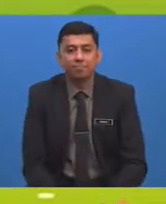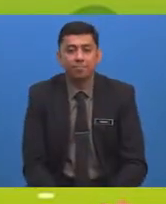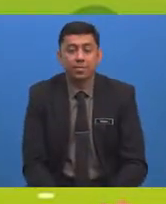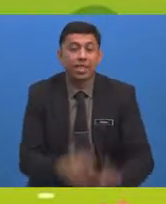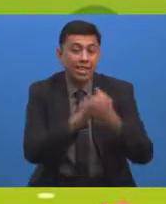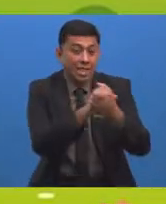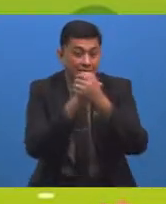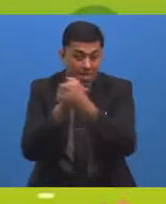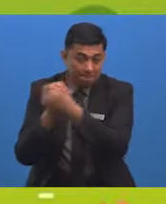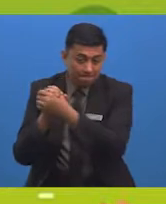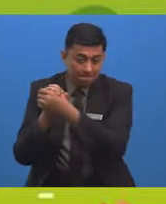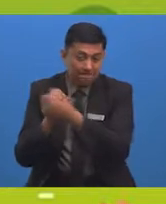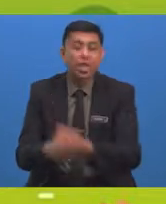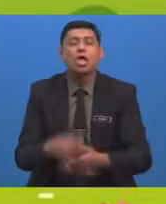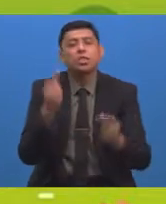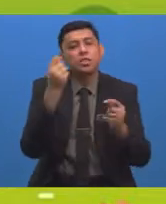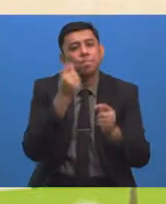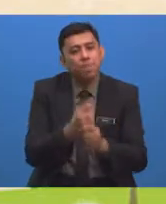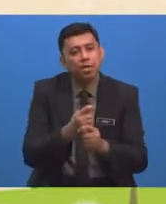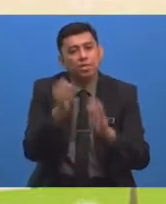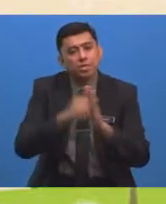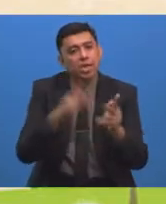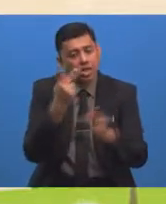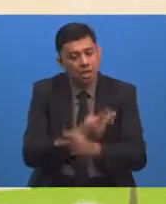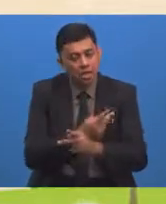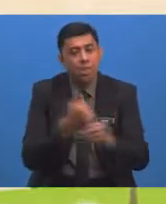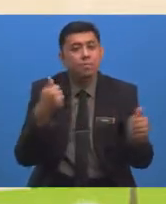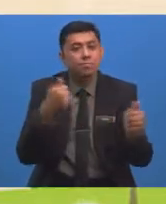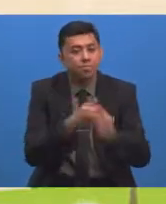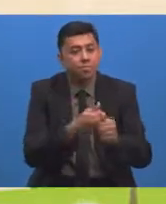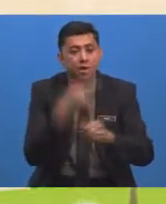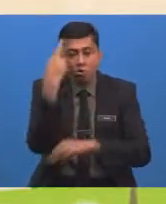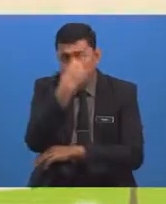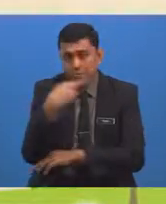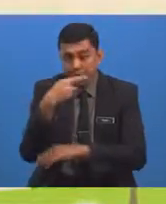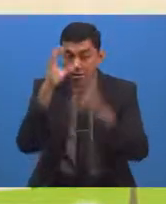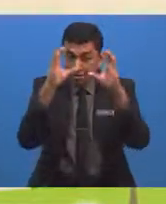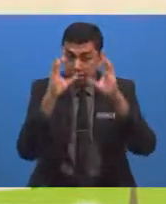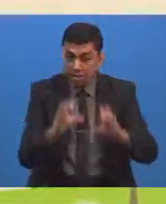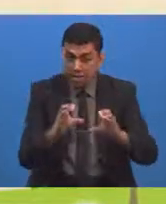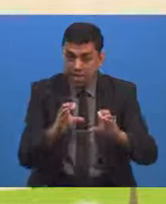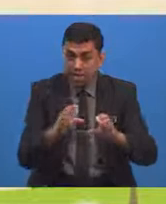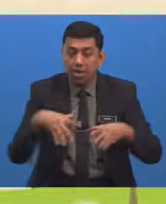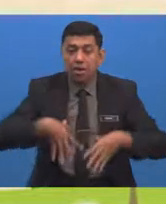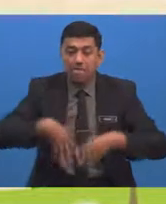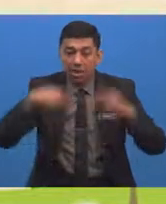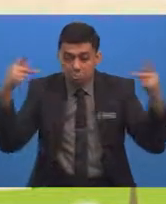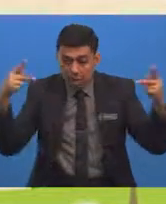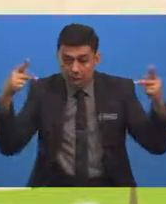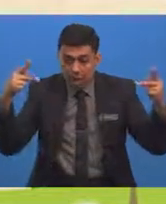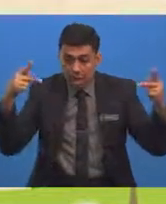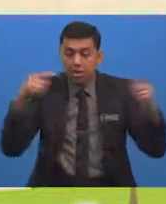Syabas Tempat Sekali Berikut Merupakan Cara Pemuliharaan